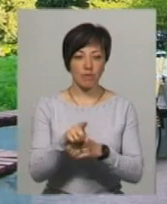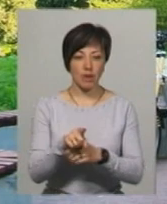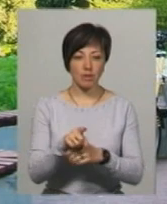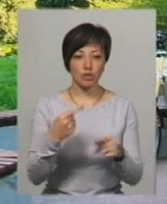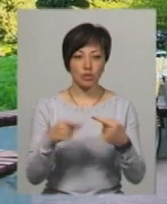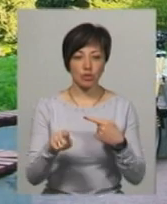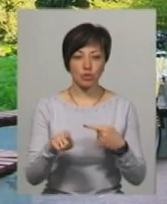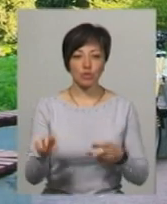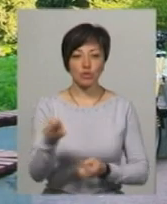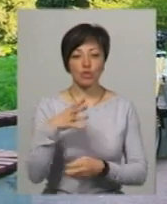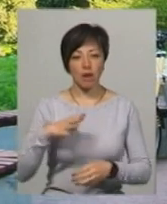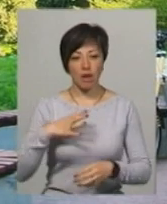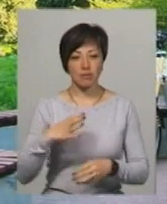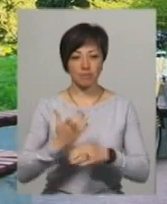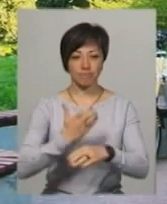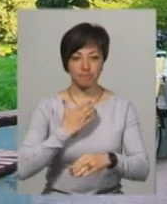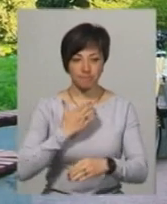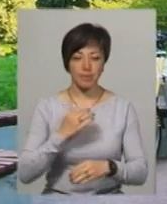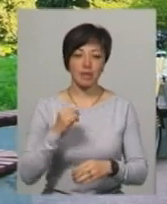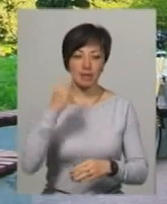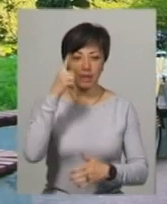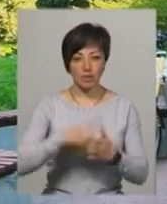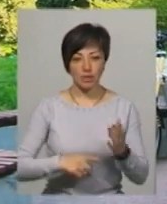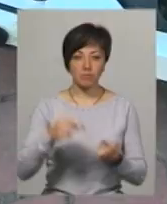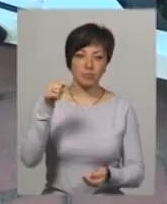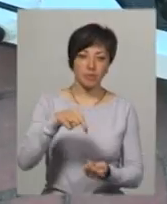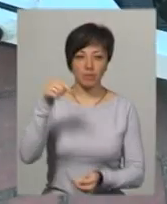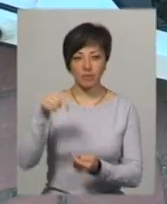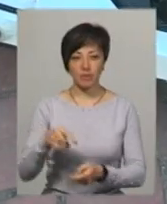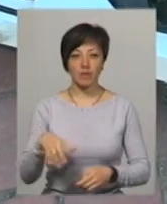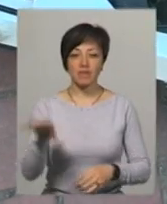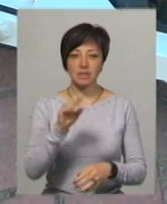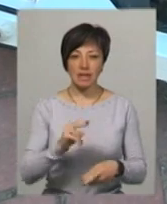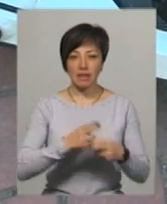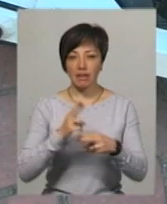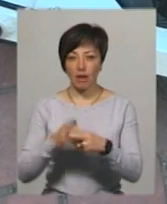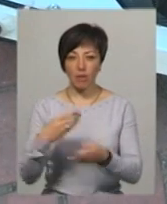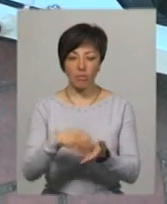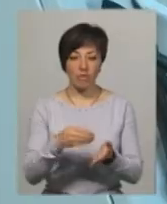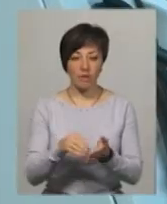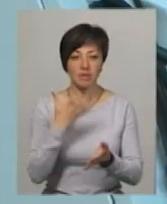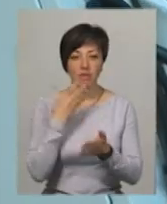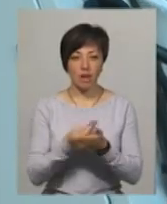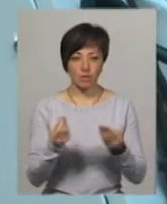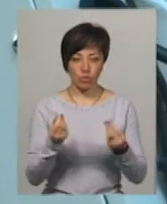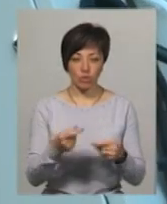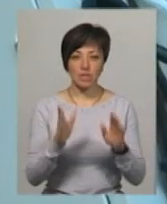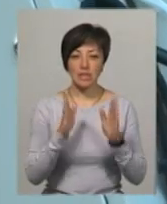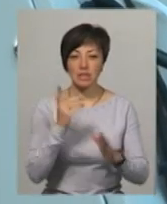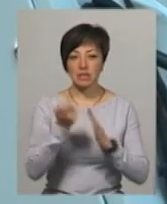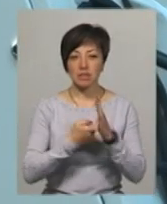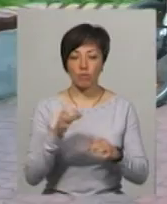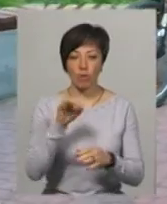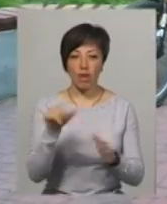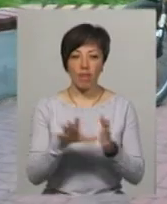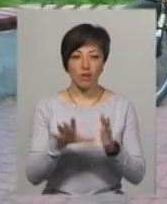інші, чекати, поки не прийдуть. Теж надіяти, чи вони підійдуть, чи не підійдуть. Усі деталі хлопець купував за власні збереження. Каже, як тільки дізнався